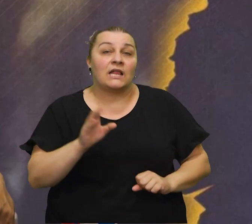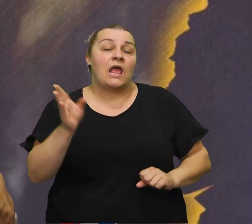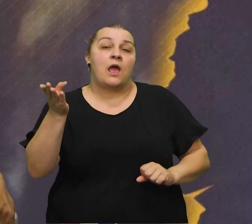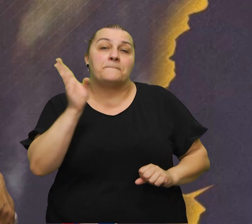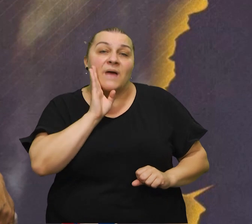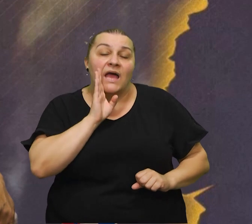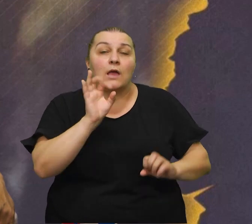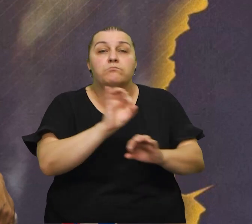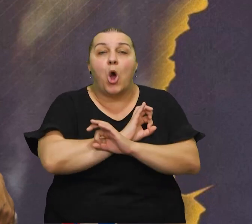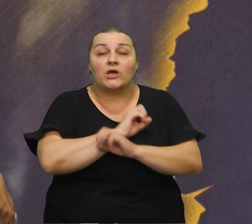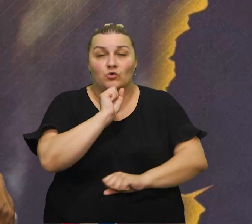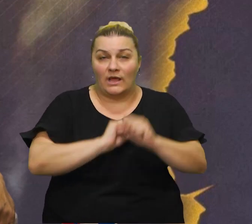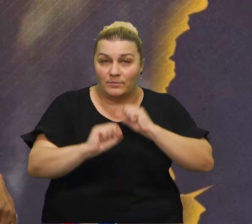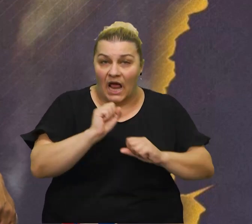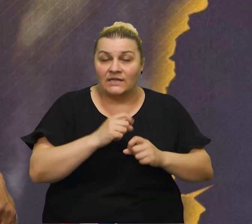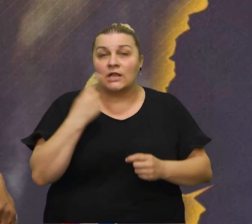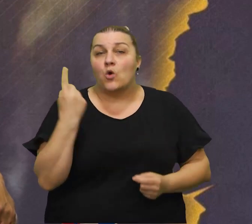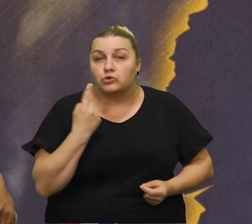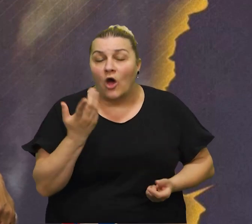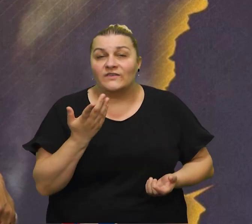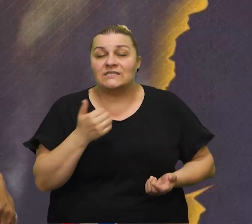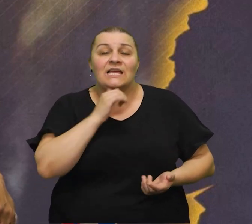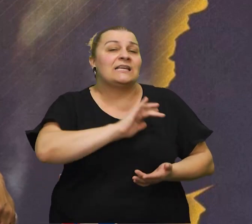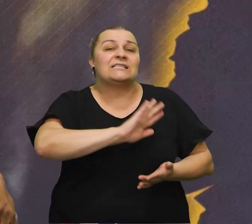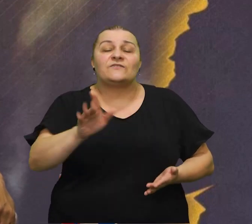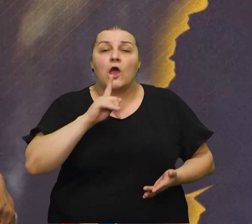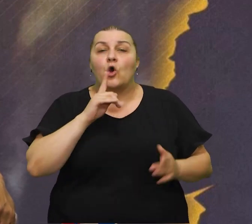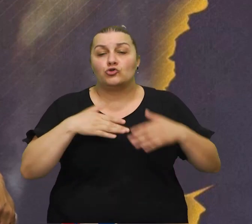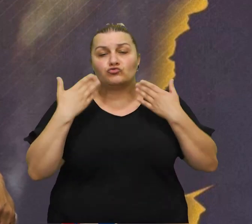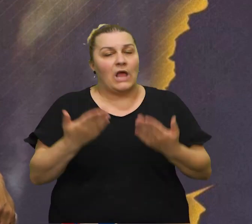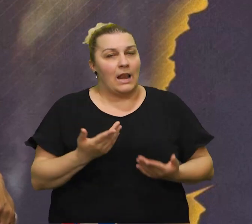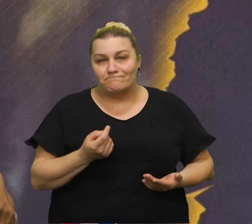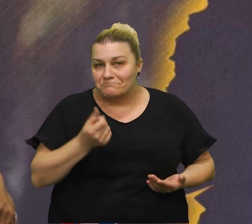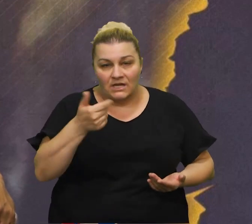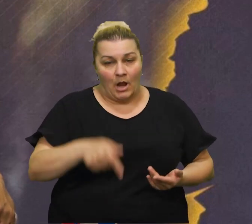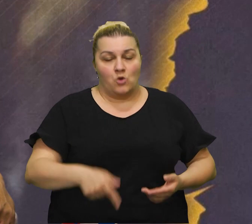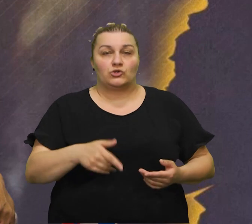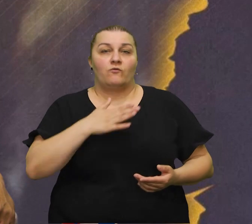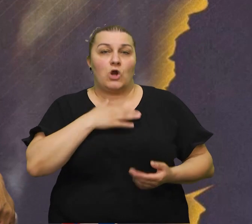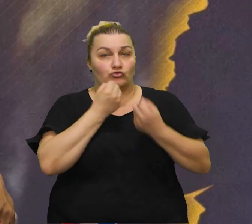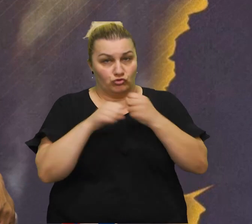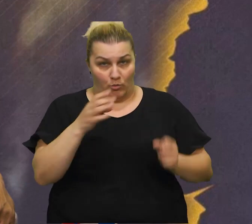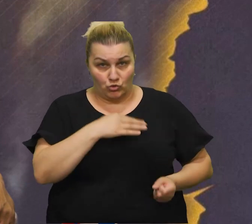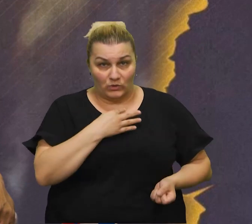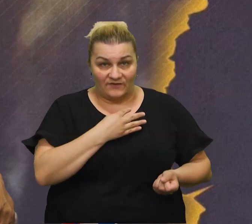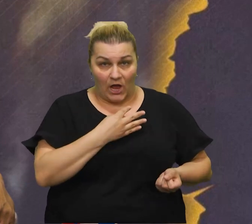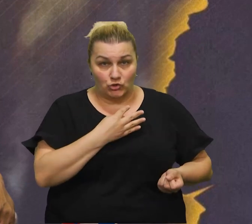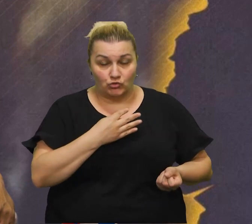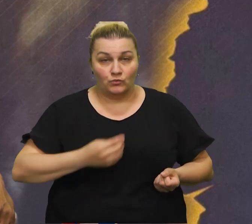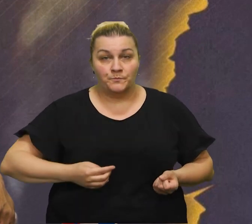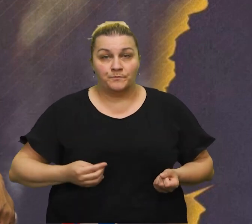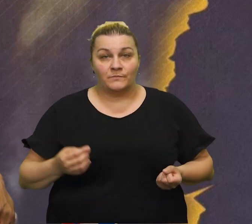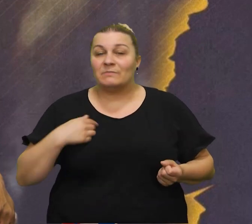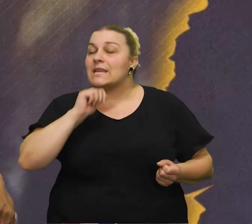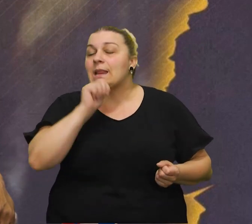pozdravljan majke poginjeli hrvatski branitelje od ovice svi one koji su dali minimalno za ovu našu slobodnu hrvatsku i